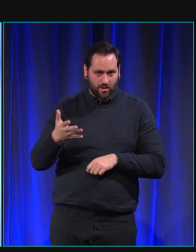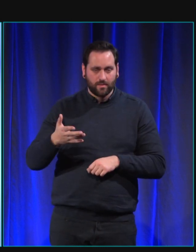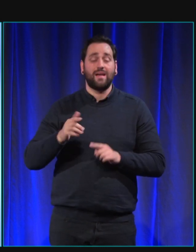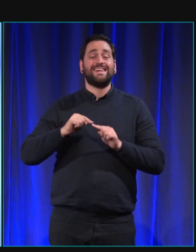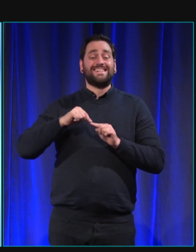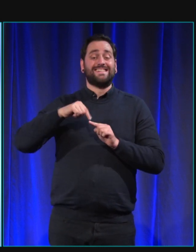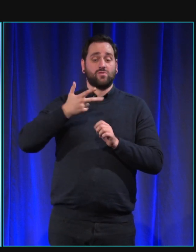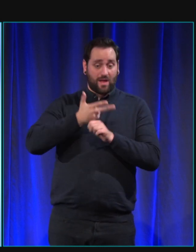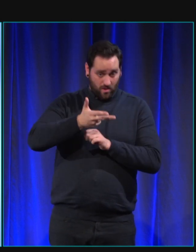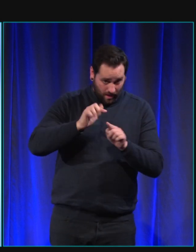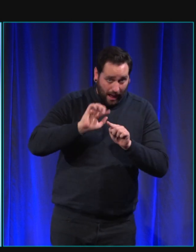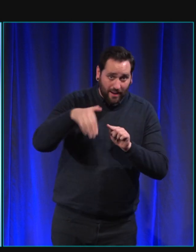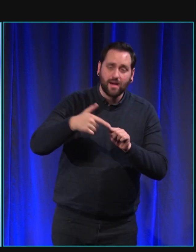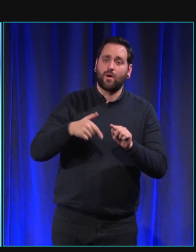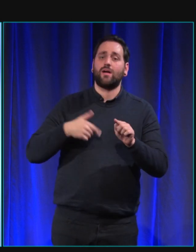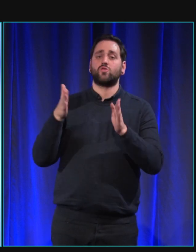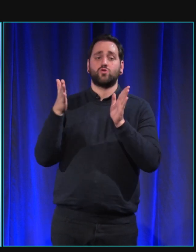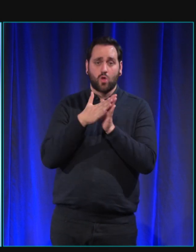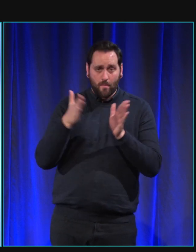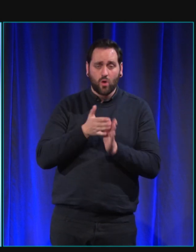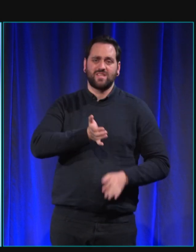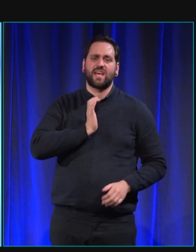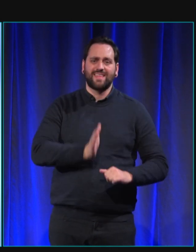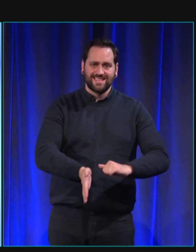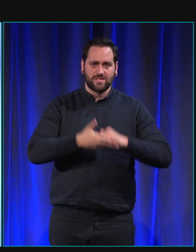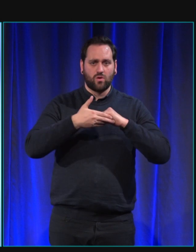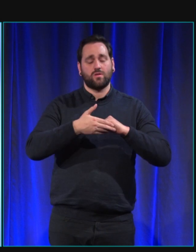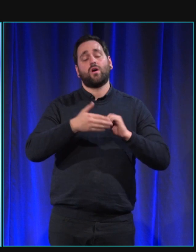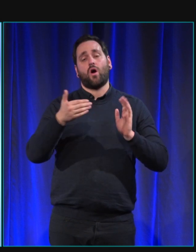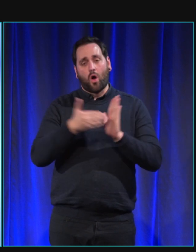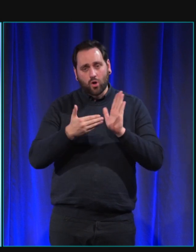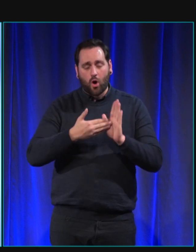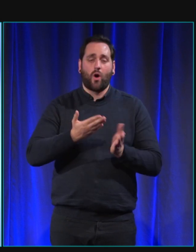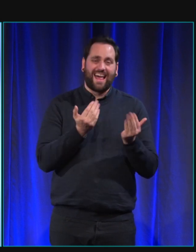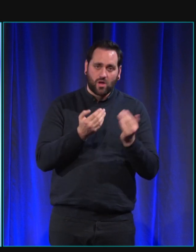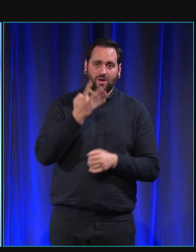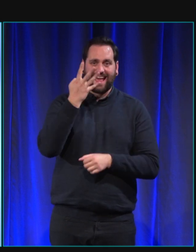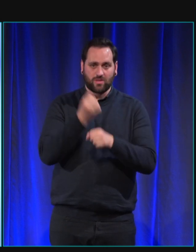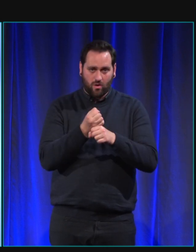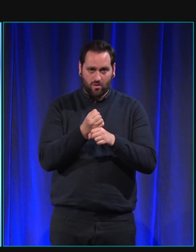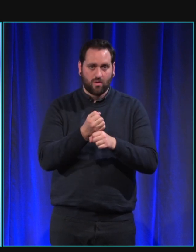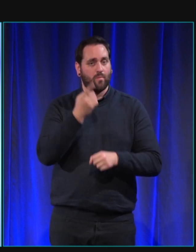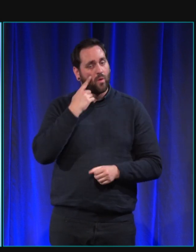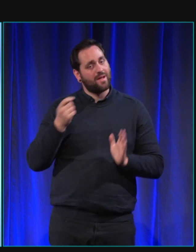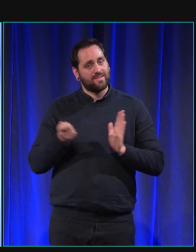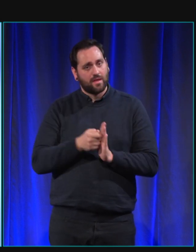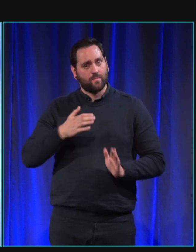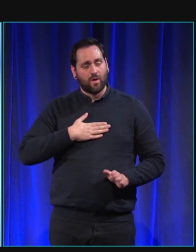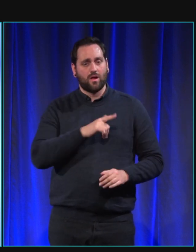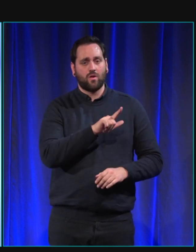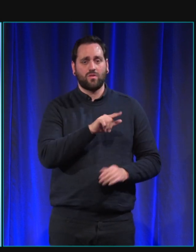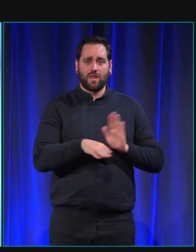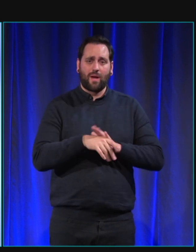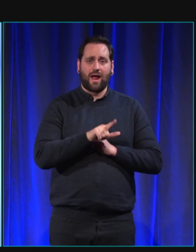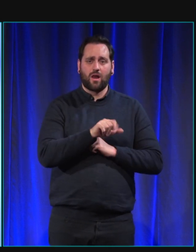chien d'assistance parce qu'au moment où j'ai eu LOL je marchais encore donc il fallait un chien qui accepte Paris et qui puisse accompagner quelqu'un